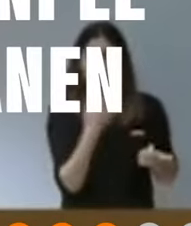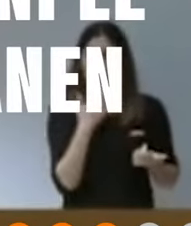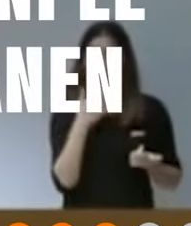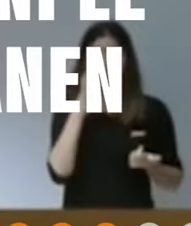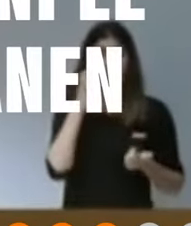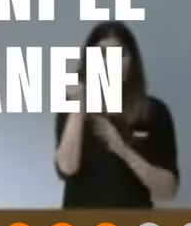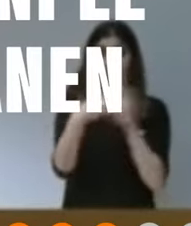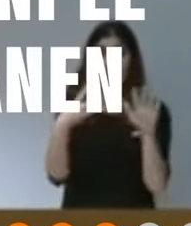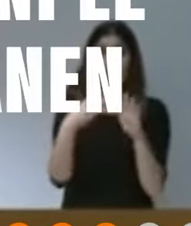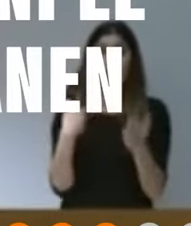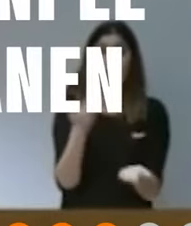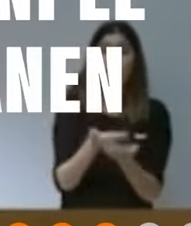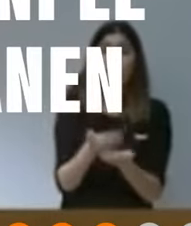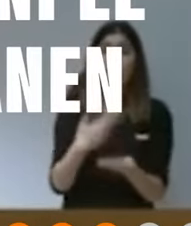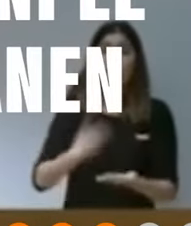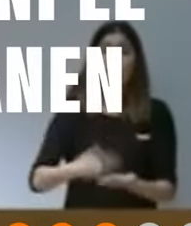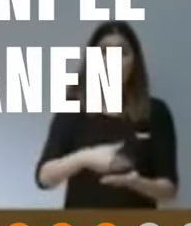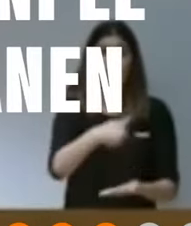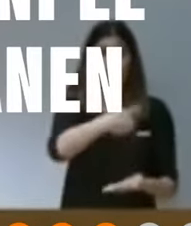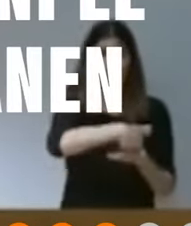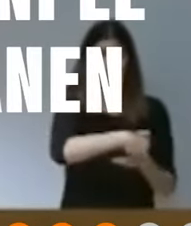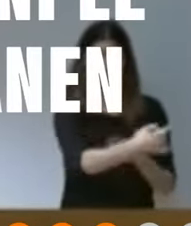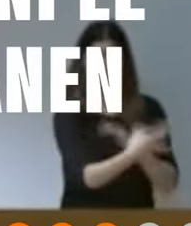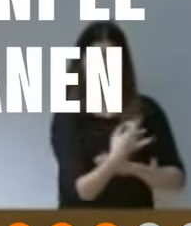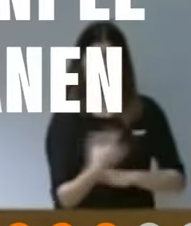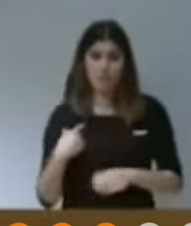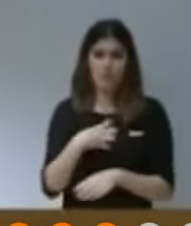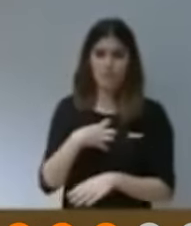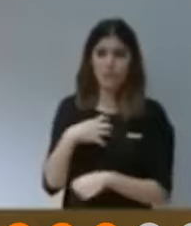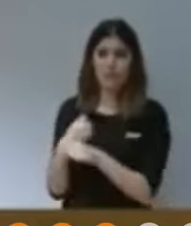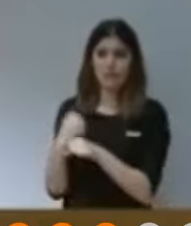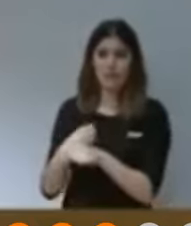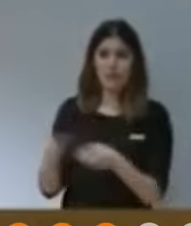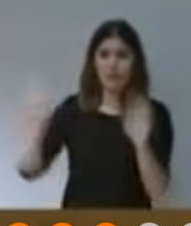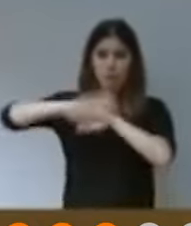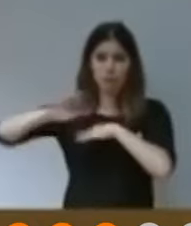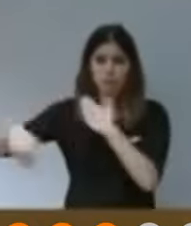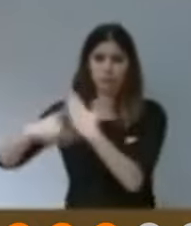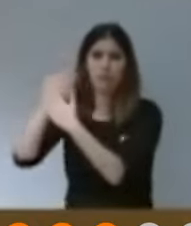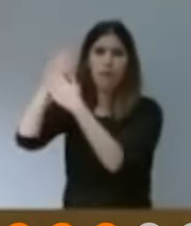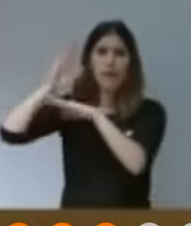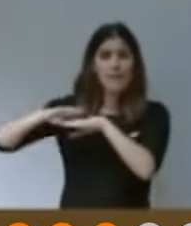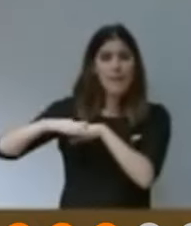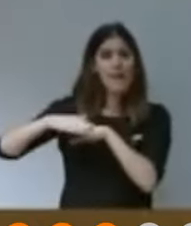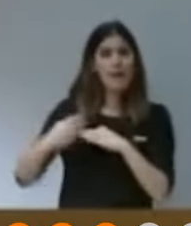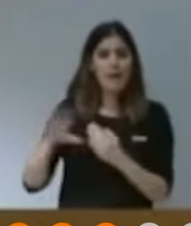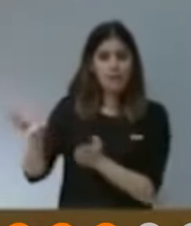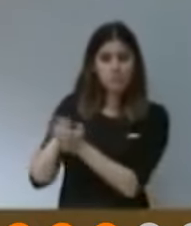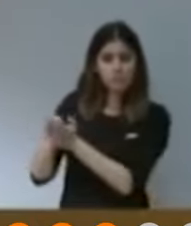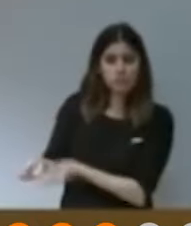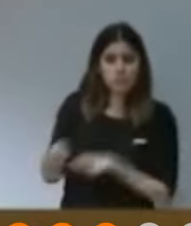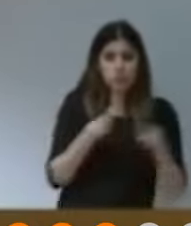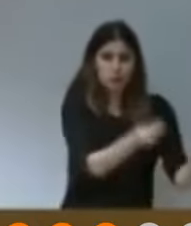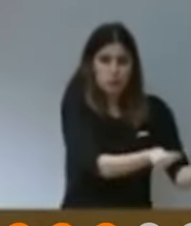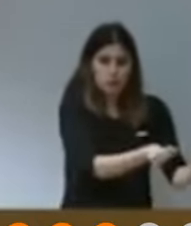Si de 18 peticions de documentació que m'ha fet, que hem tingut funcionaris treballant dia i nit per arreplegar-li a vostè la